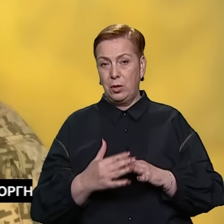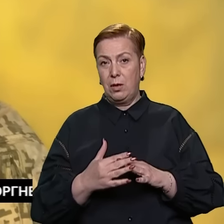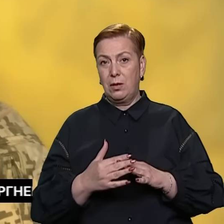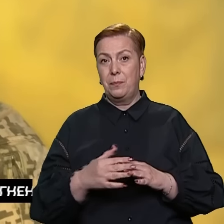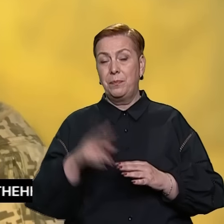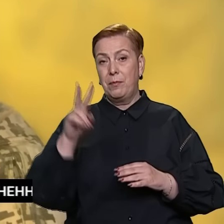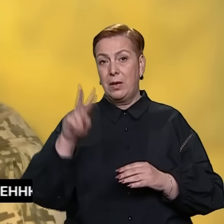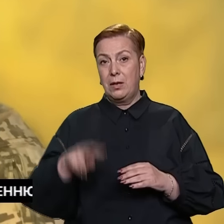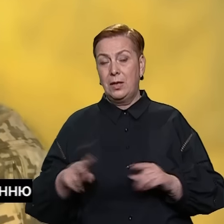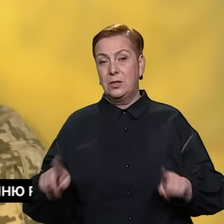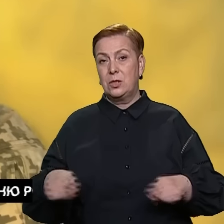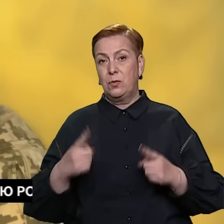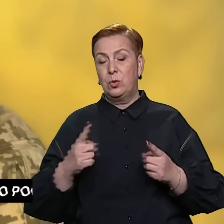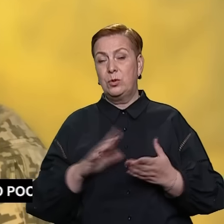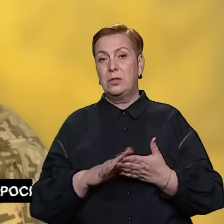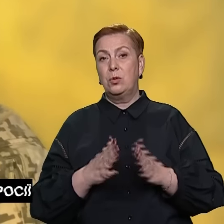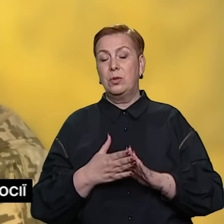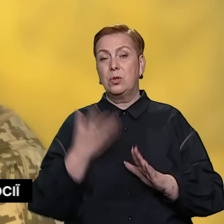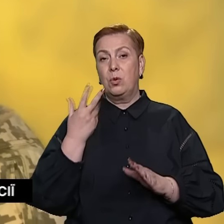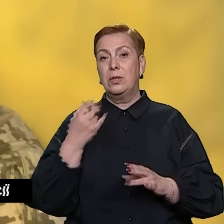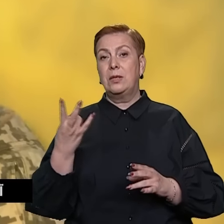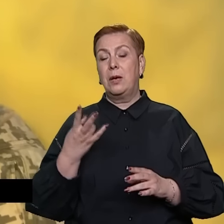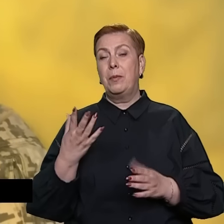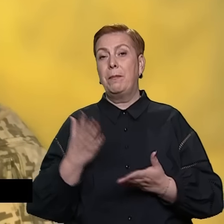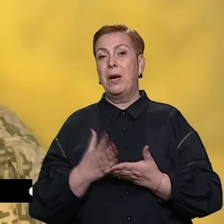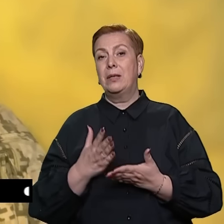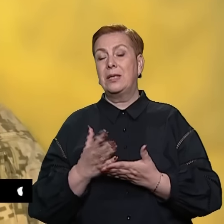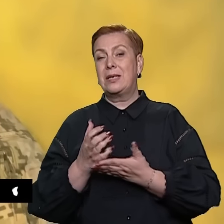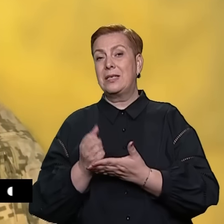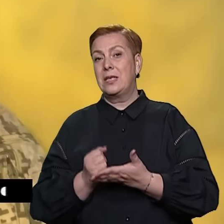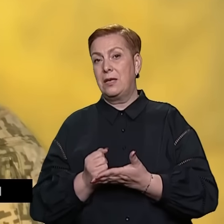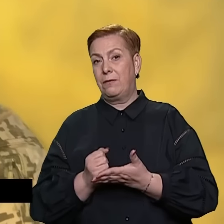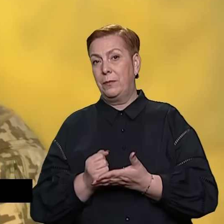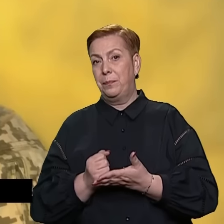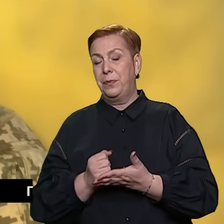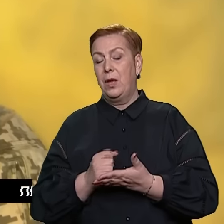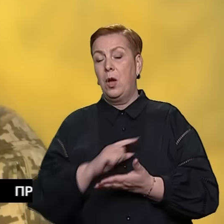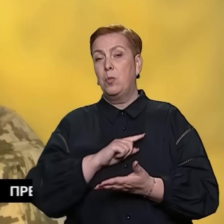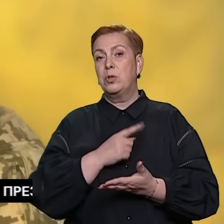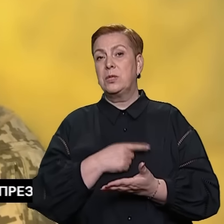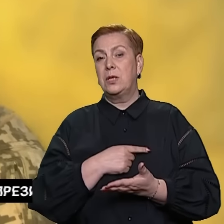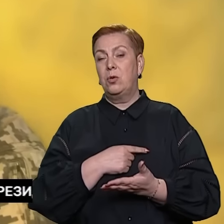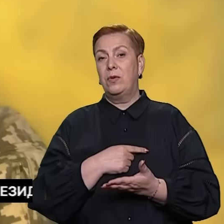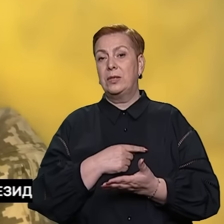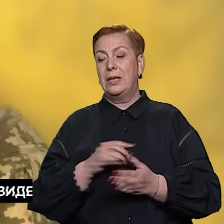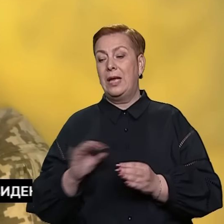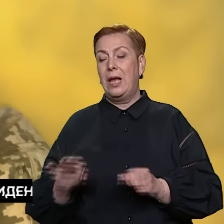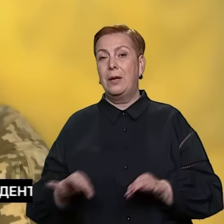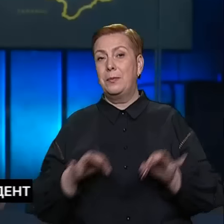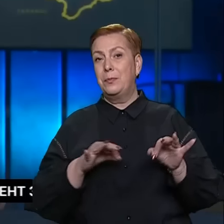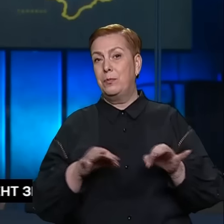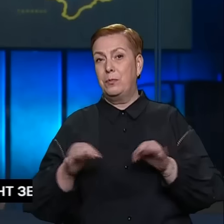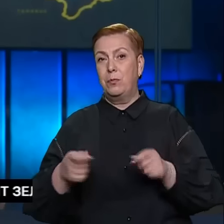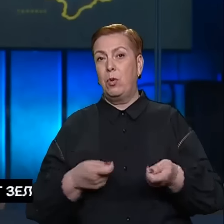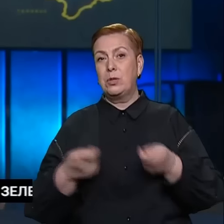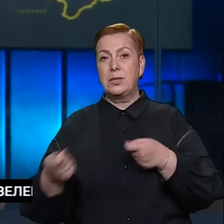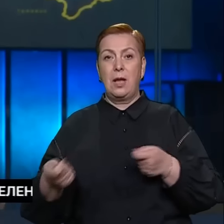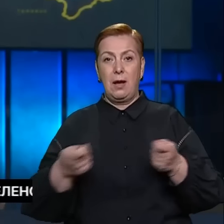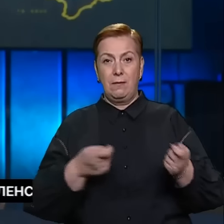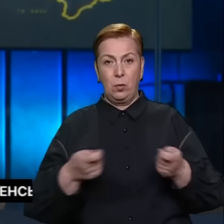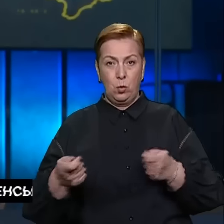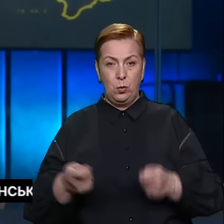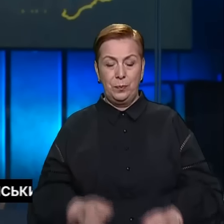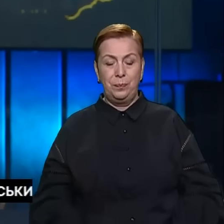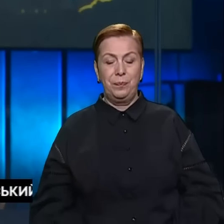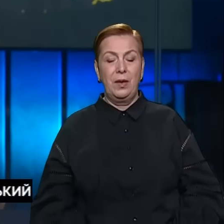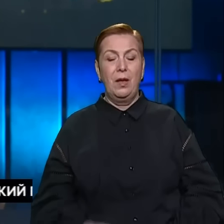паралельно створюється ситуація, коли потрібно мати резерви, коли потрібно посилювати логістику, поставку. Після